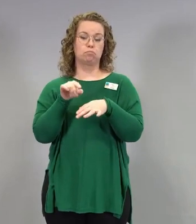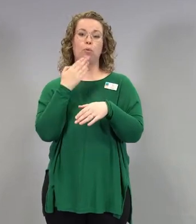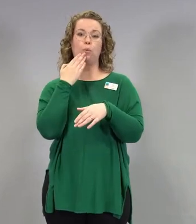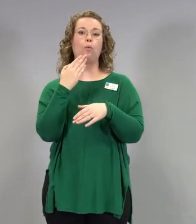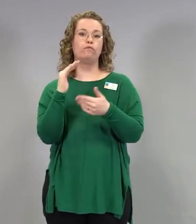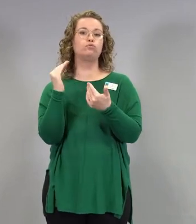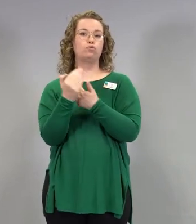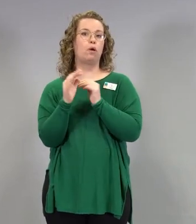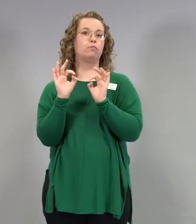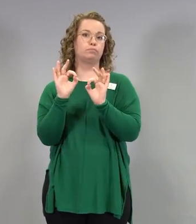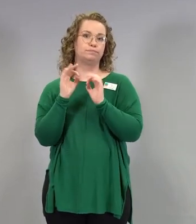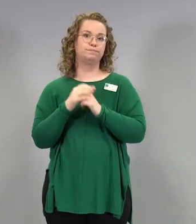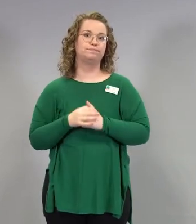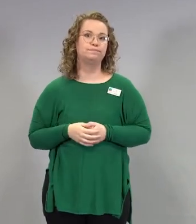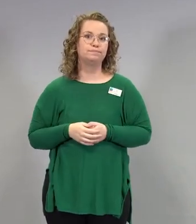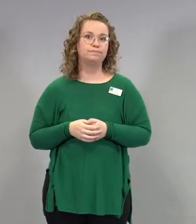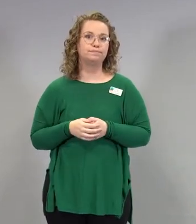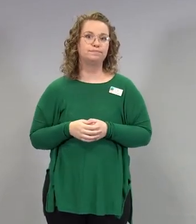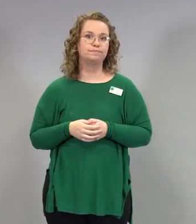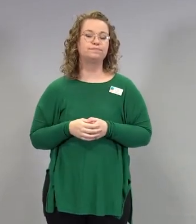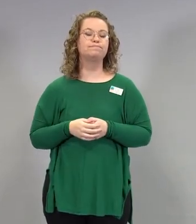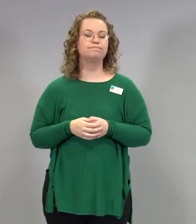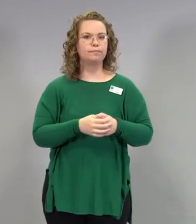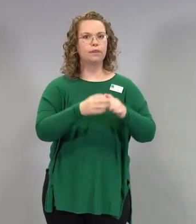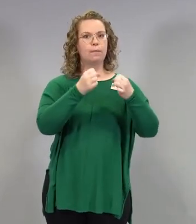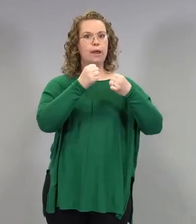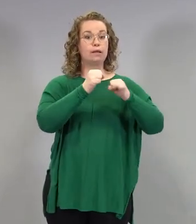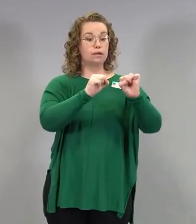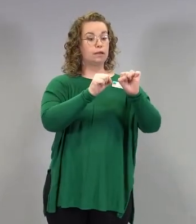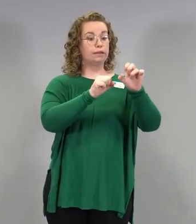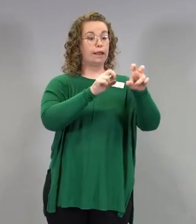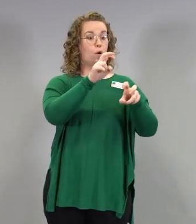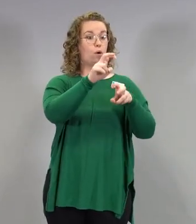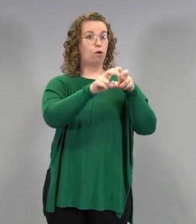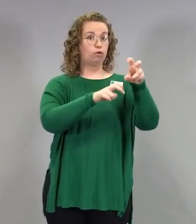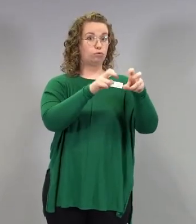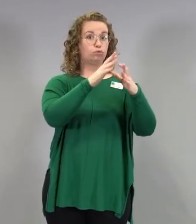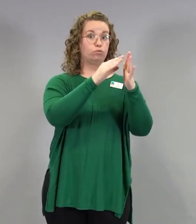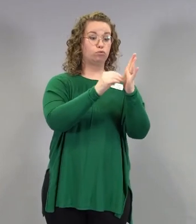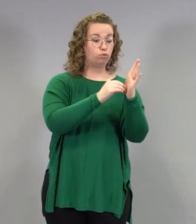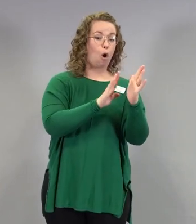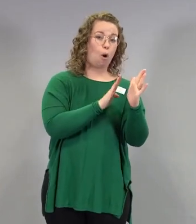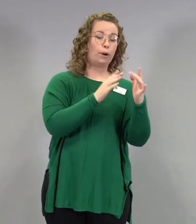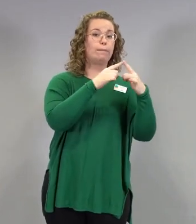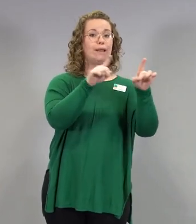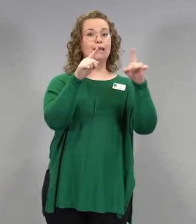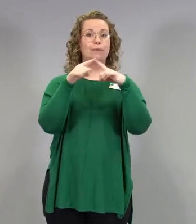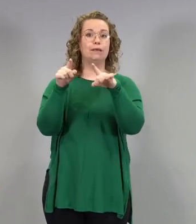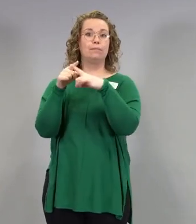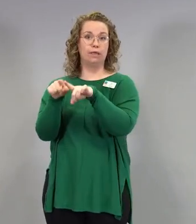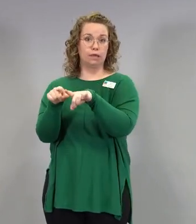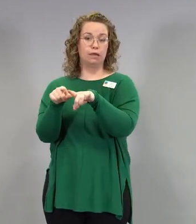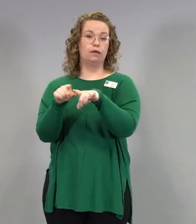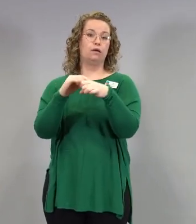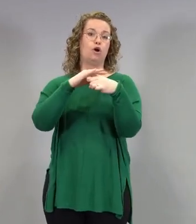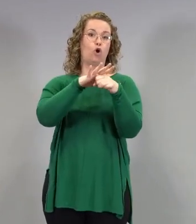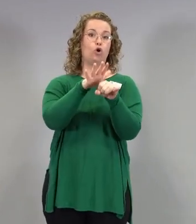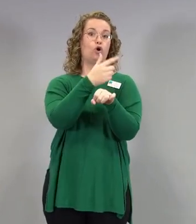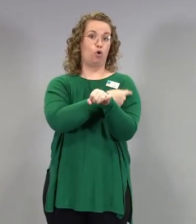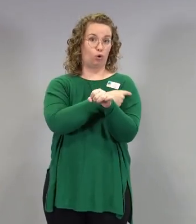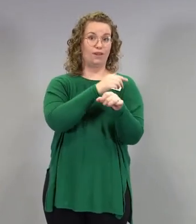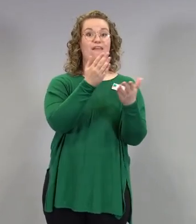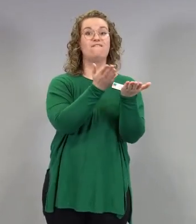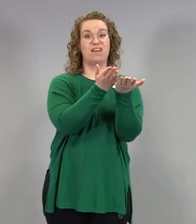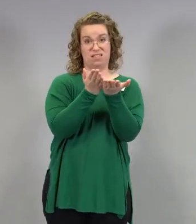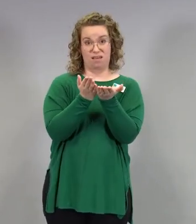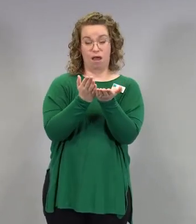Me ollaan sitten katsottu näitä tehotutkimustuloksia eri koronarokotteilla. Me ollaan katsottu oireista tautia, ne on tässä